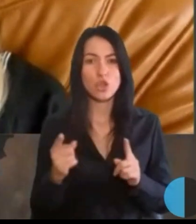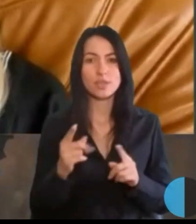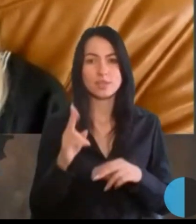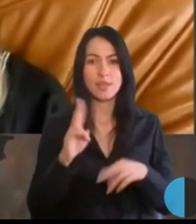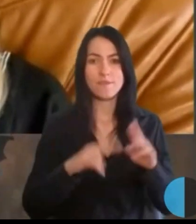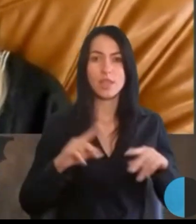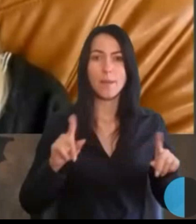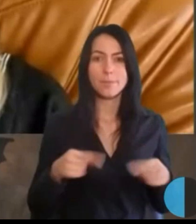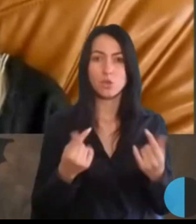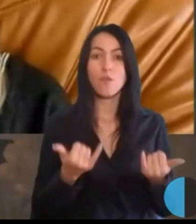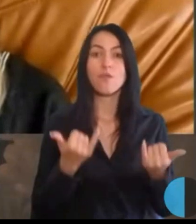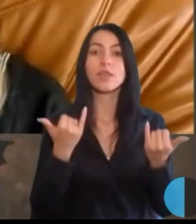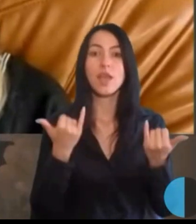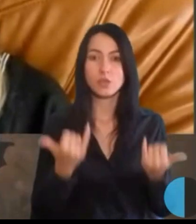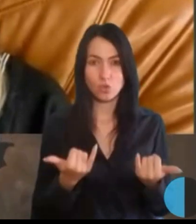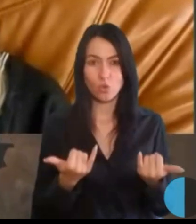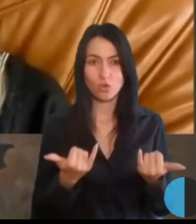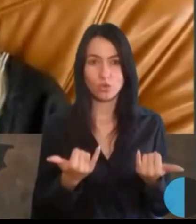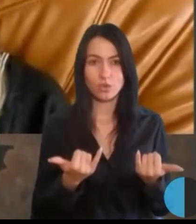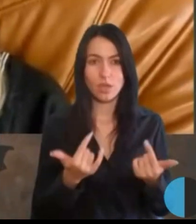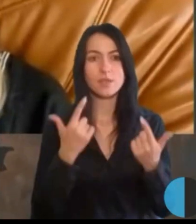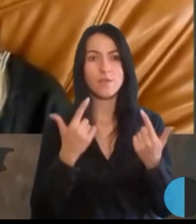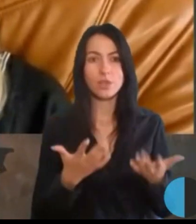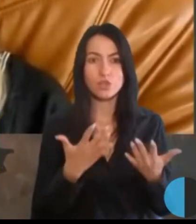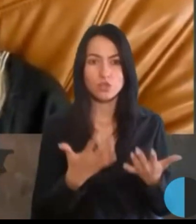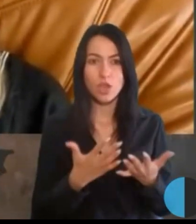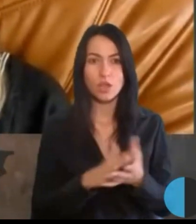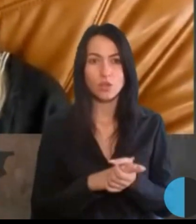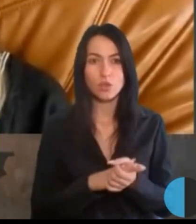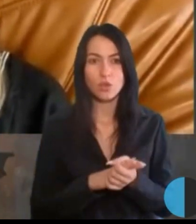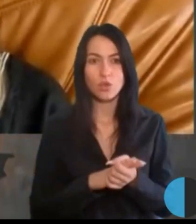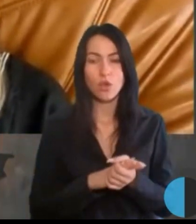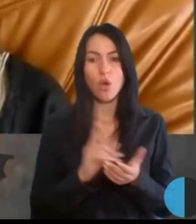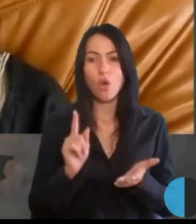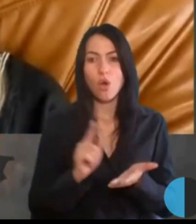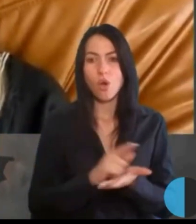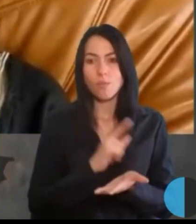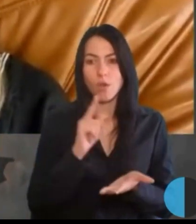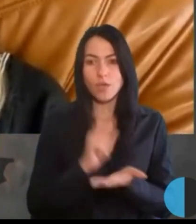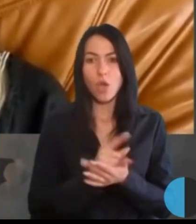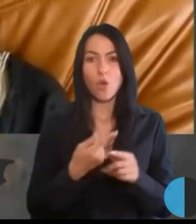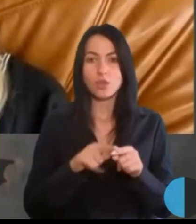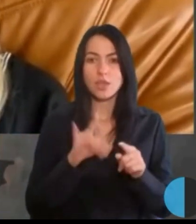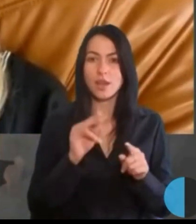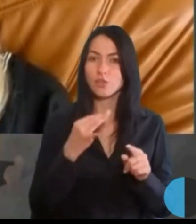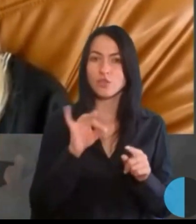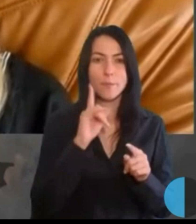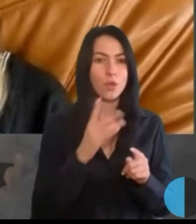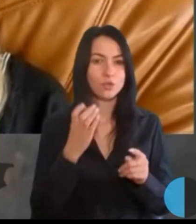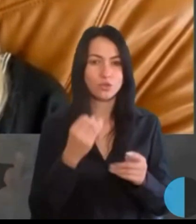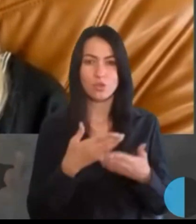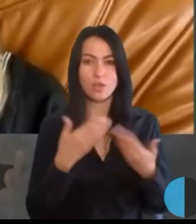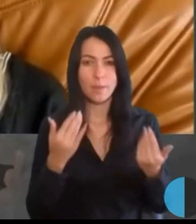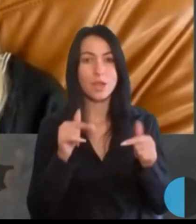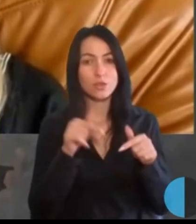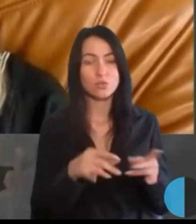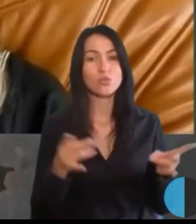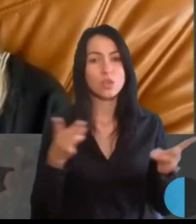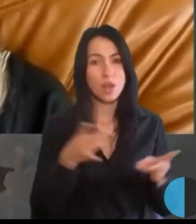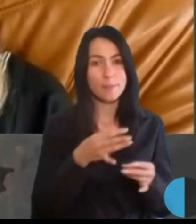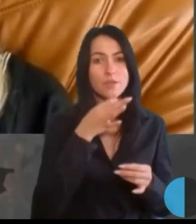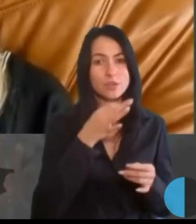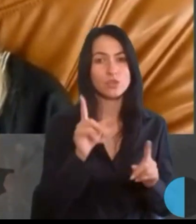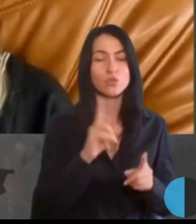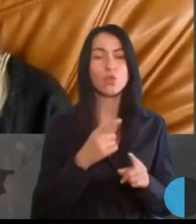Станом на сьогодні, звичайно, обов'язкових таких речей ще немає. І тут треба відзначити, що дуже